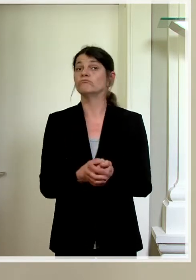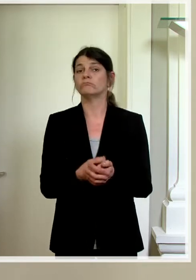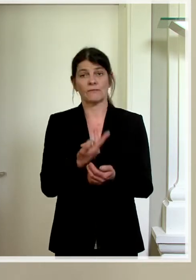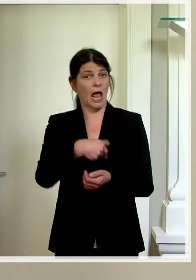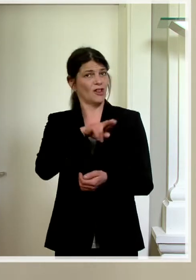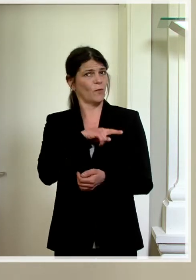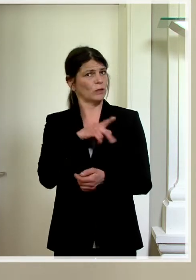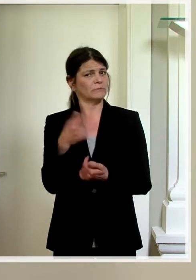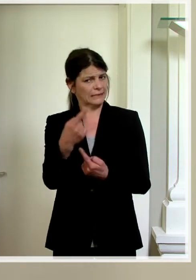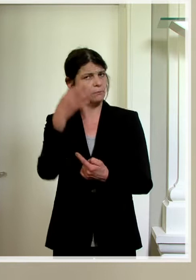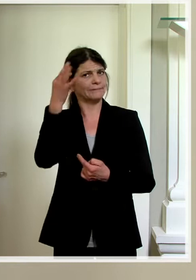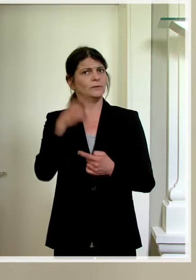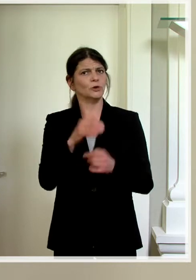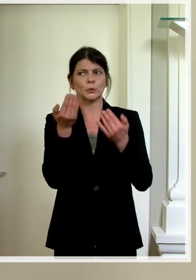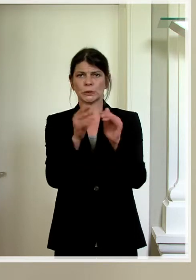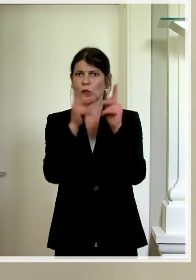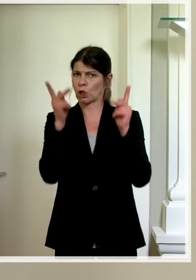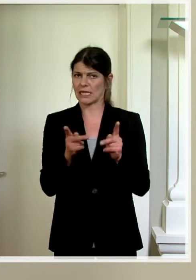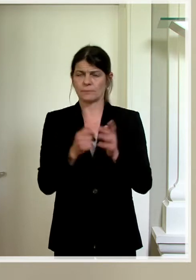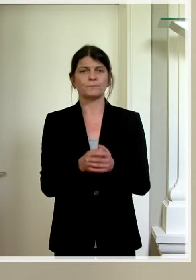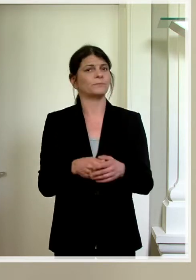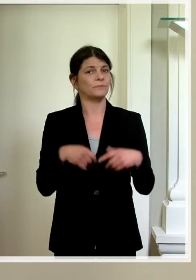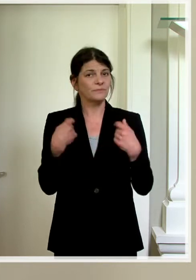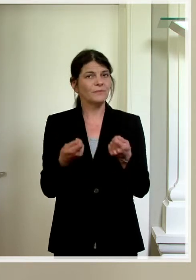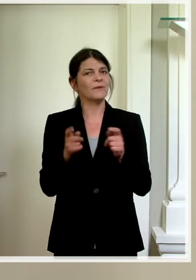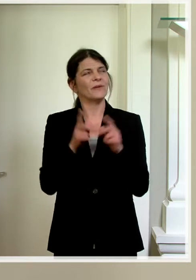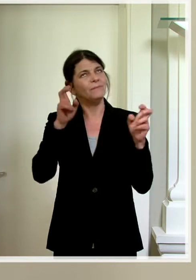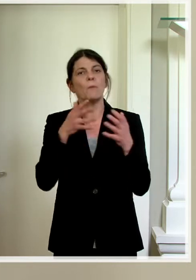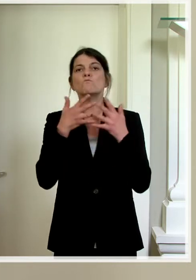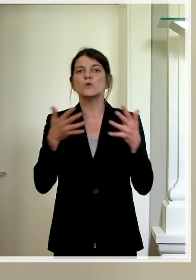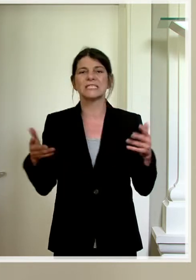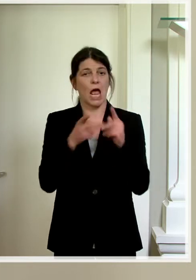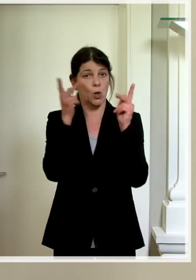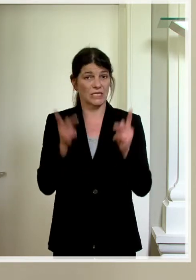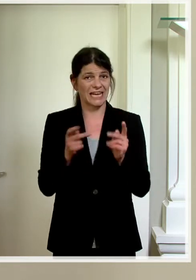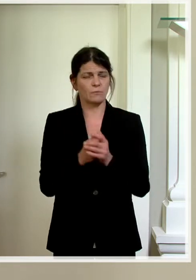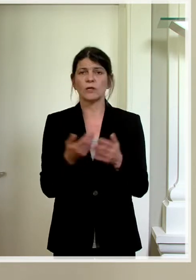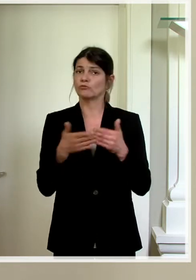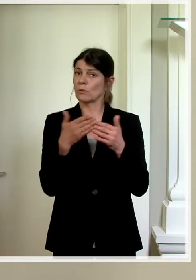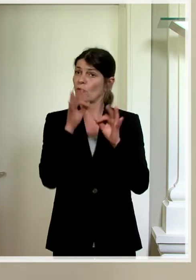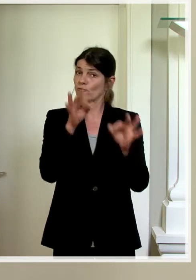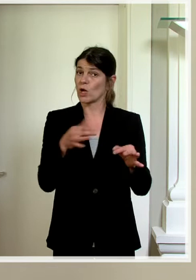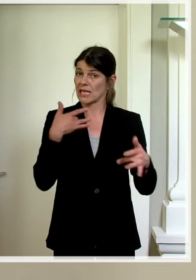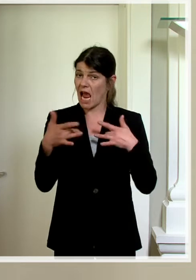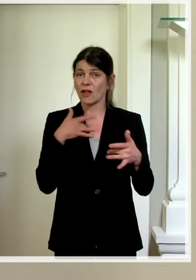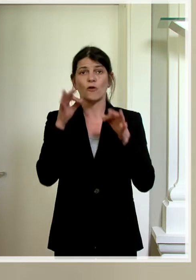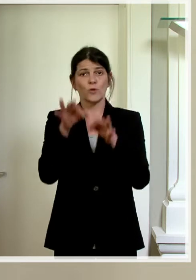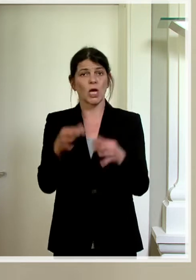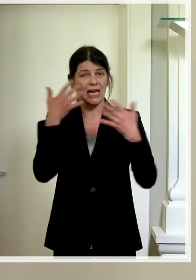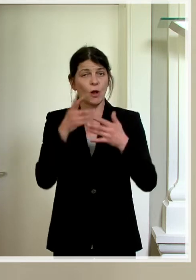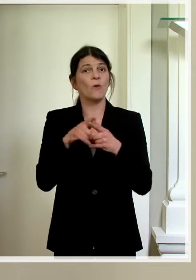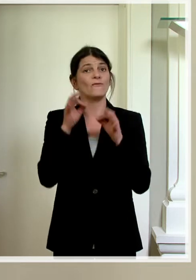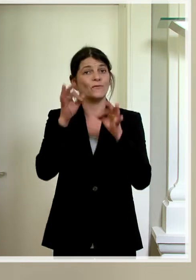Schutzkonzept verantwortlich. Es gibt hierzu Musterkonzepte, die für Theater, Kino und